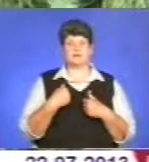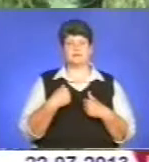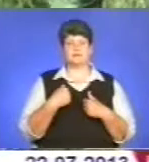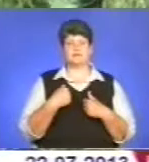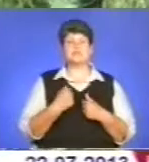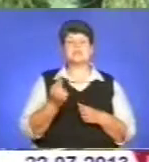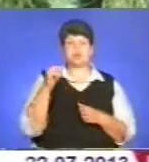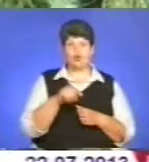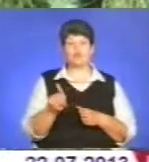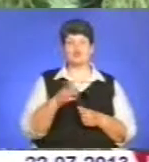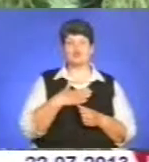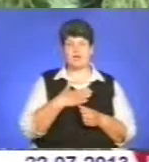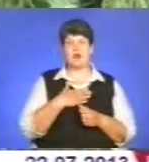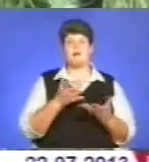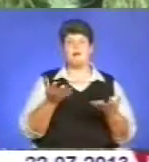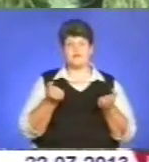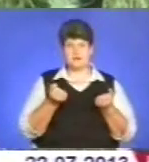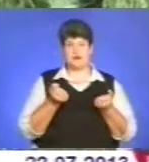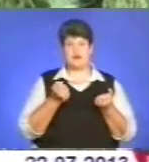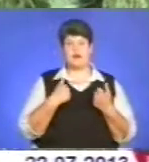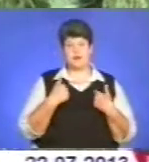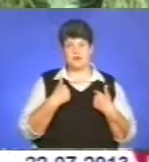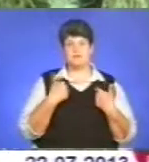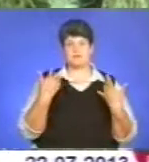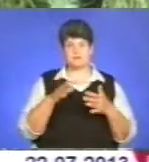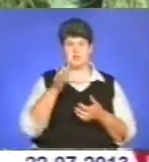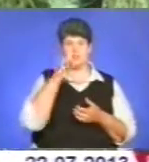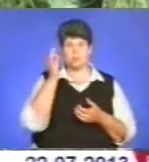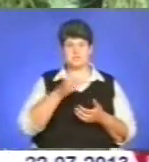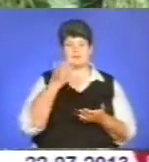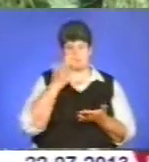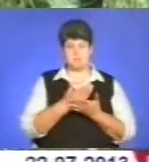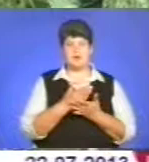З того, що я брав, а я вже маючи досвід тривалих поїздок,